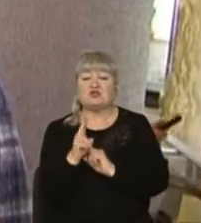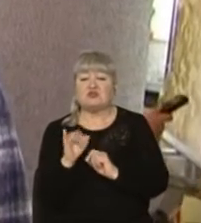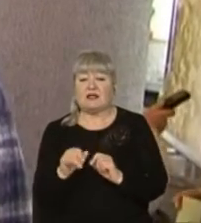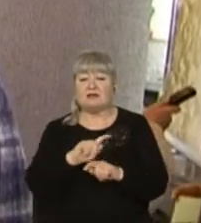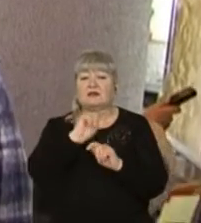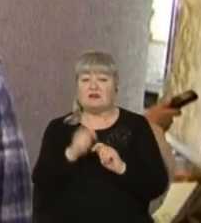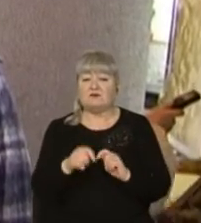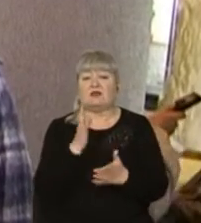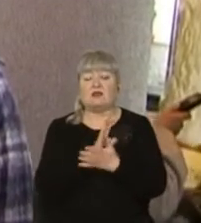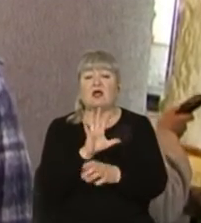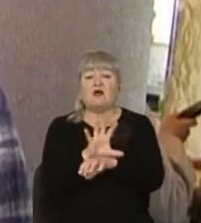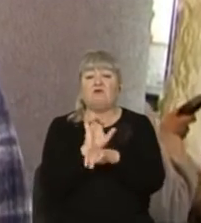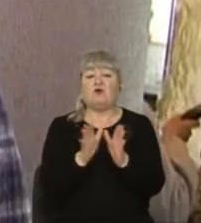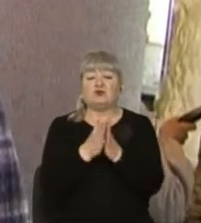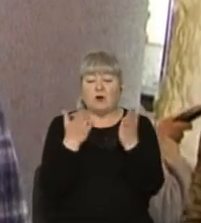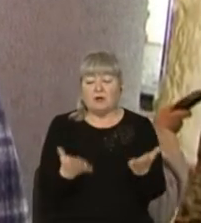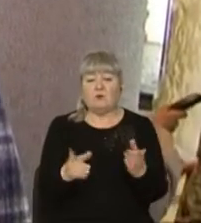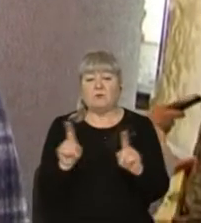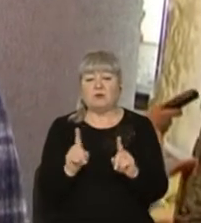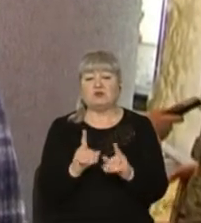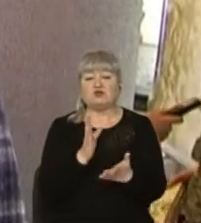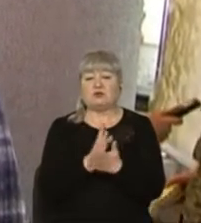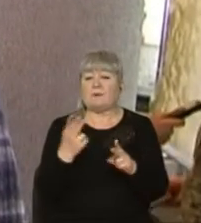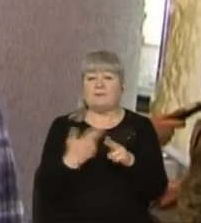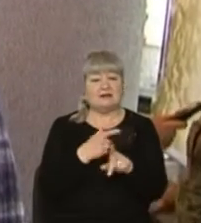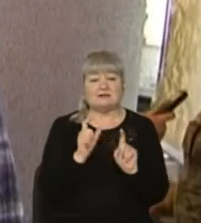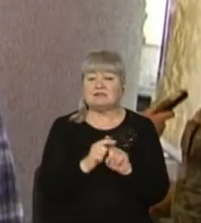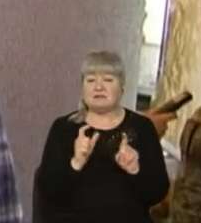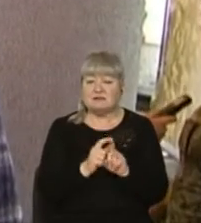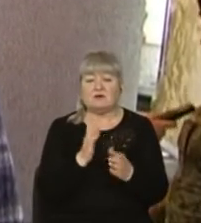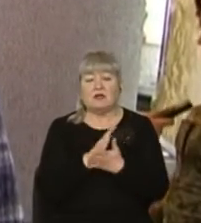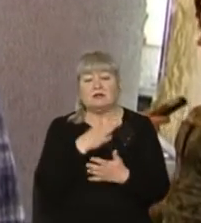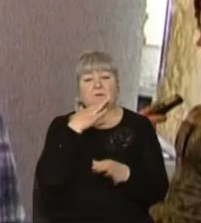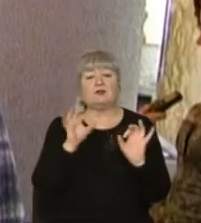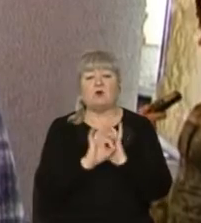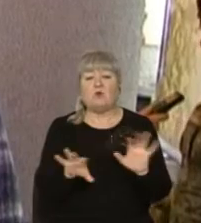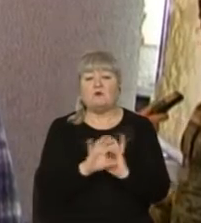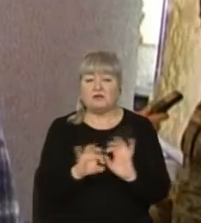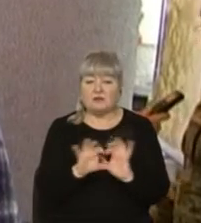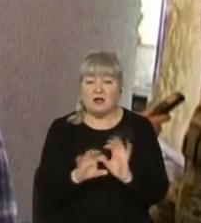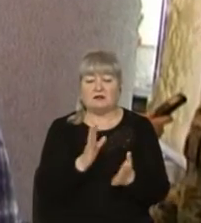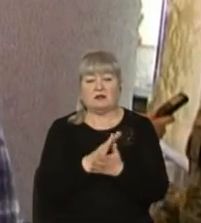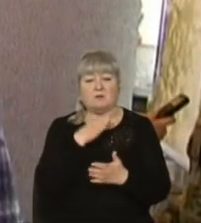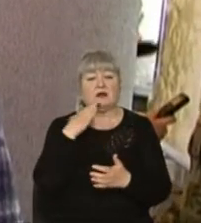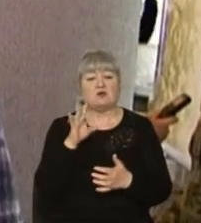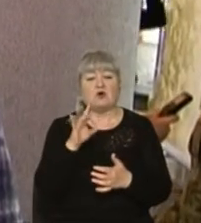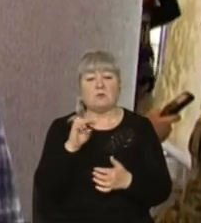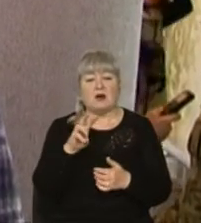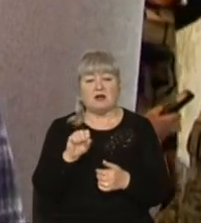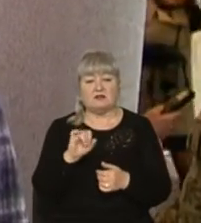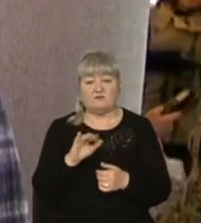фотоальбоми, те, що про війну без слів. В нас є багато оповідань, є багато романів, є дуже